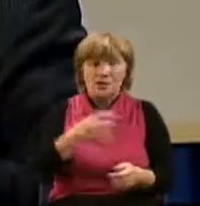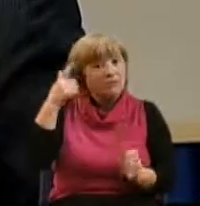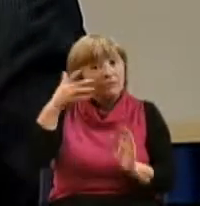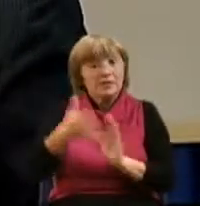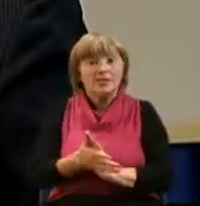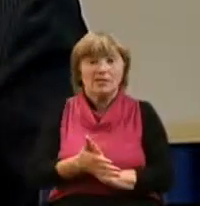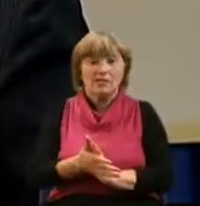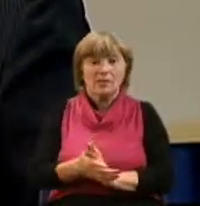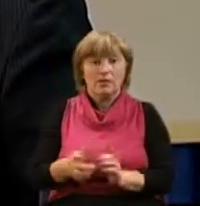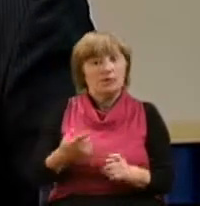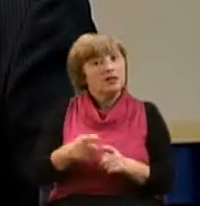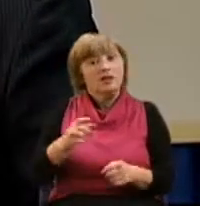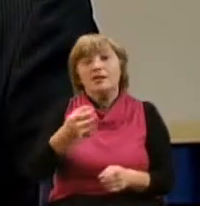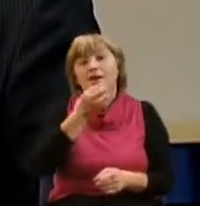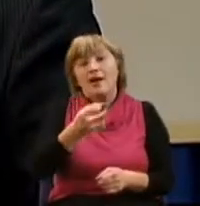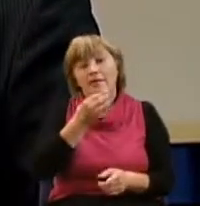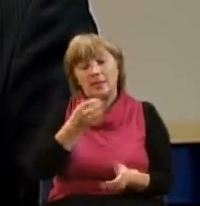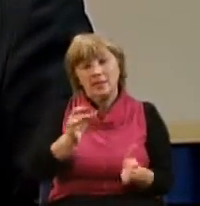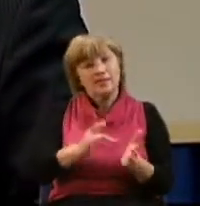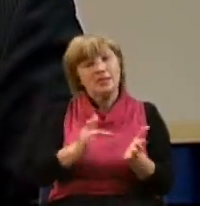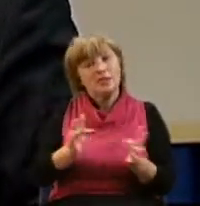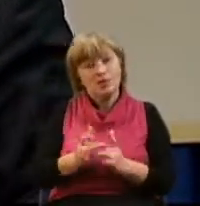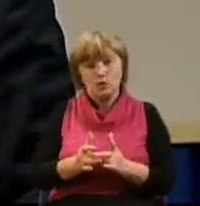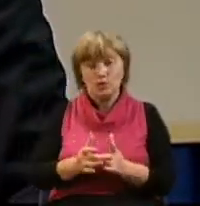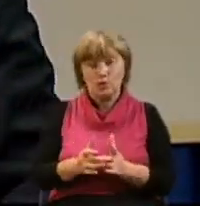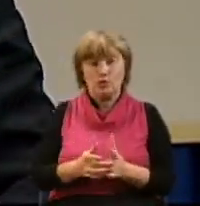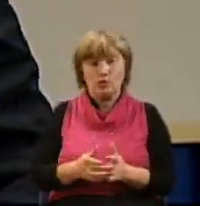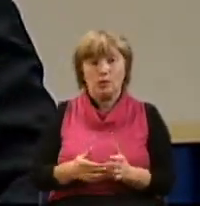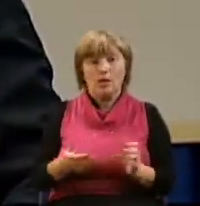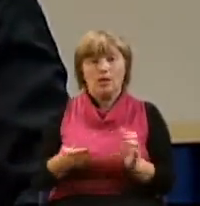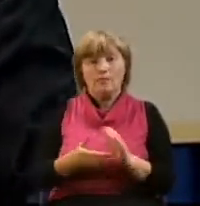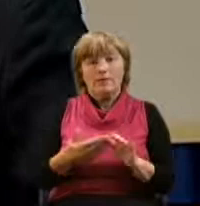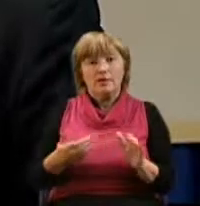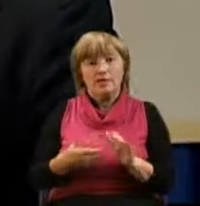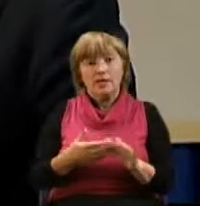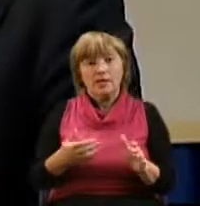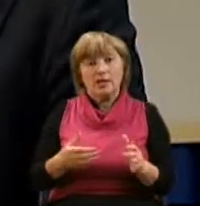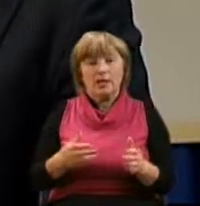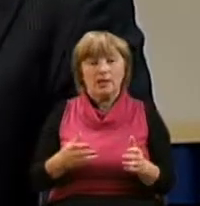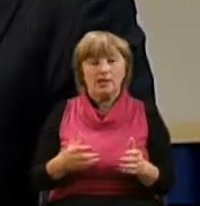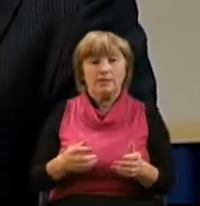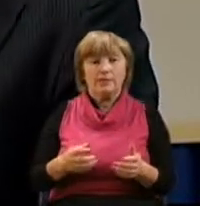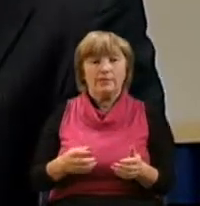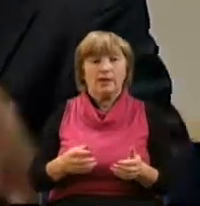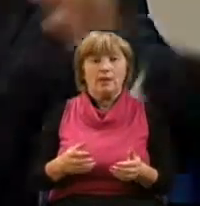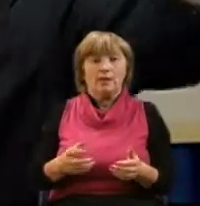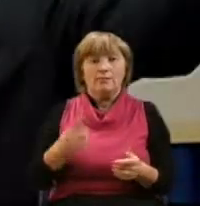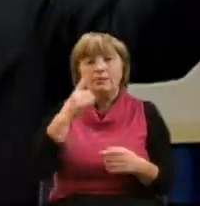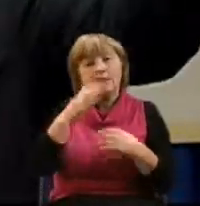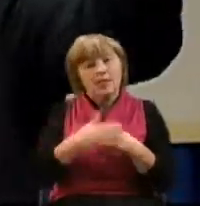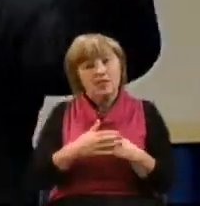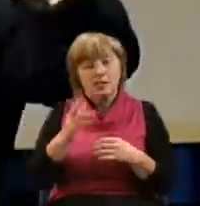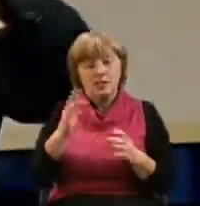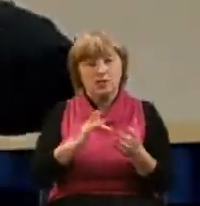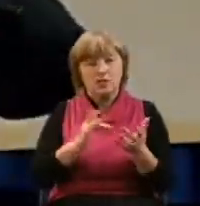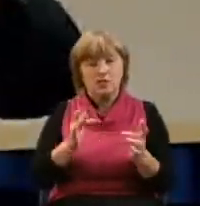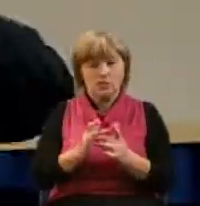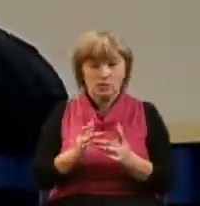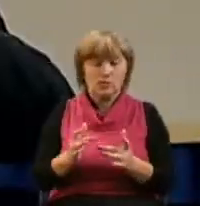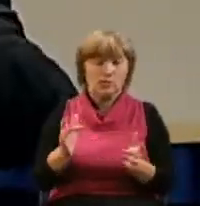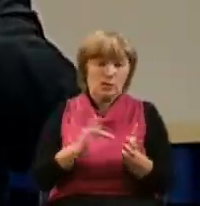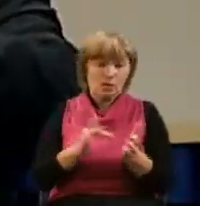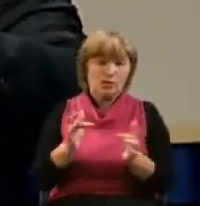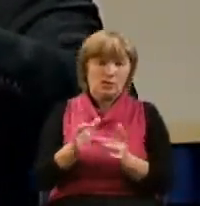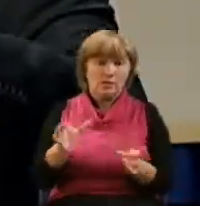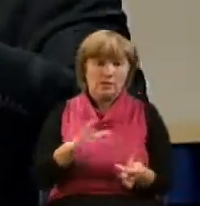качество, которое нравилось Иисусу. Это качество, оно привлекало Петра ближе к Иисусу, и также Иисус был ближе к